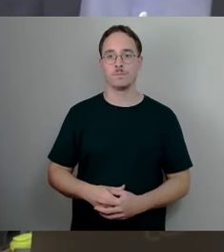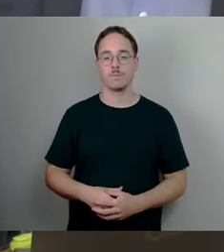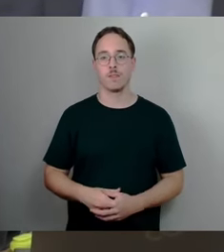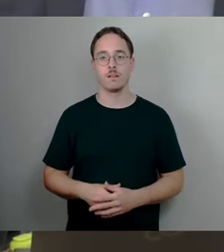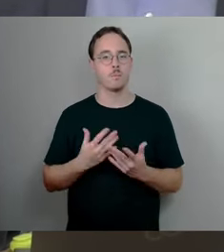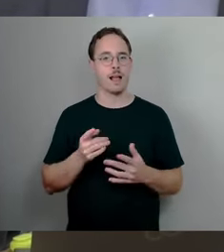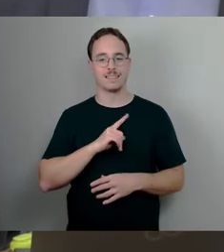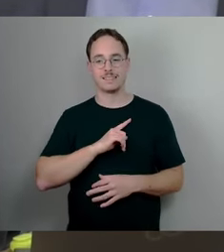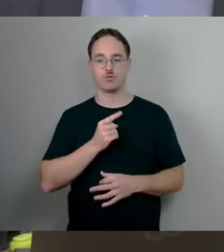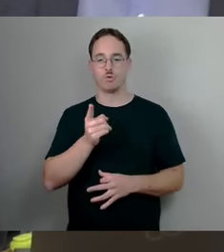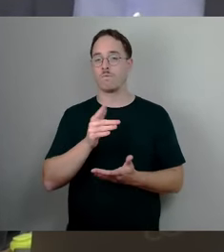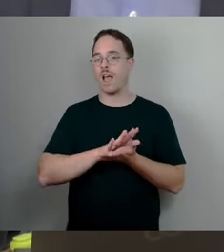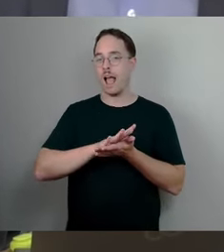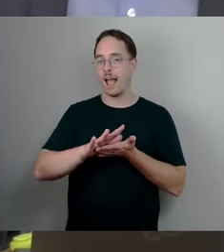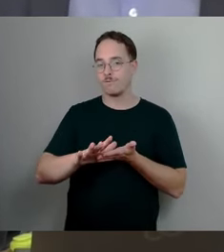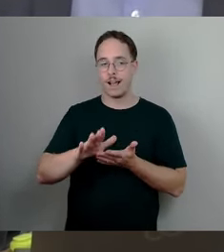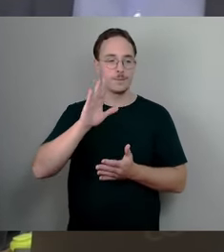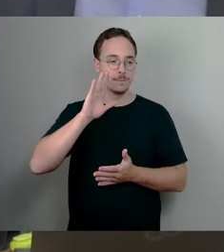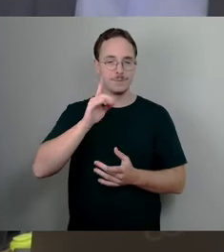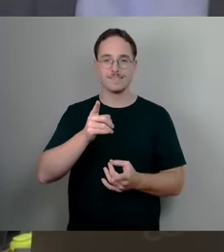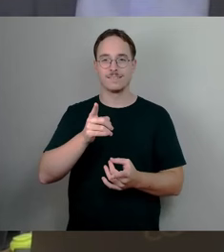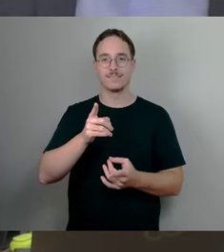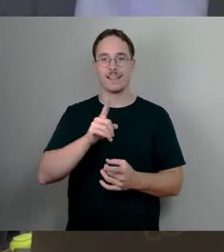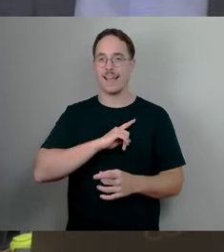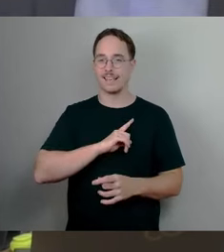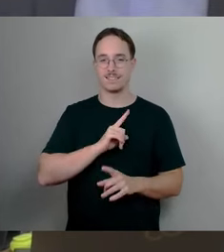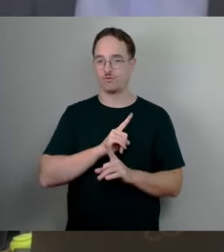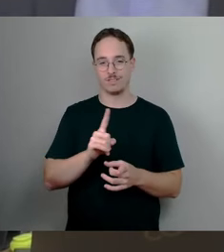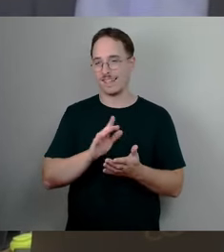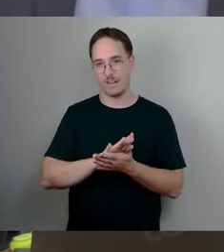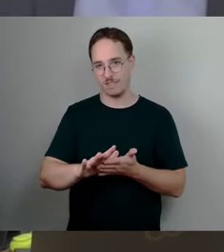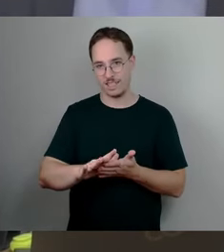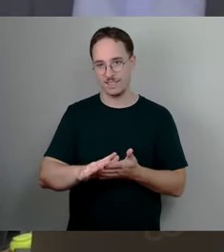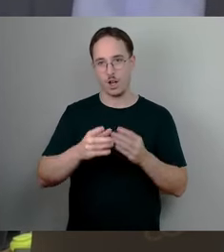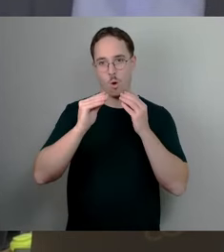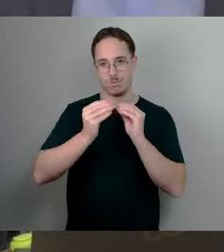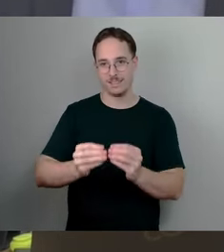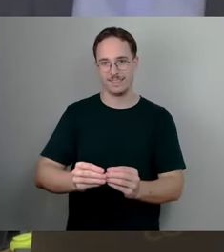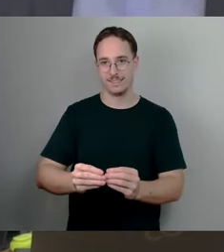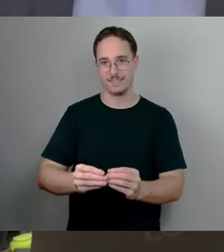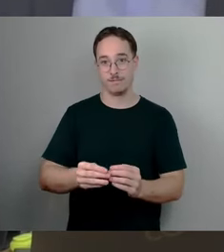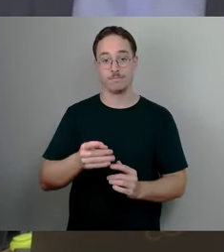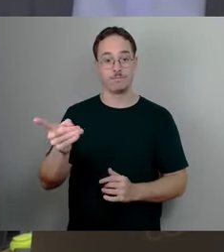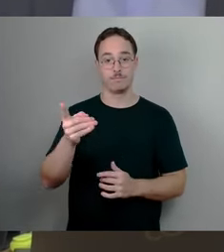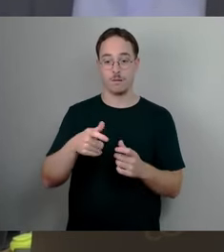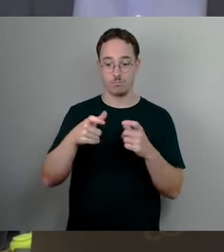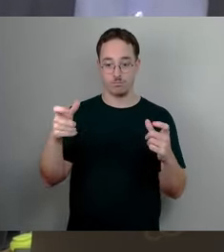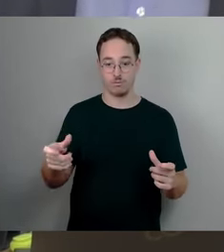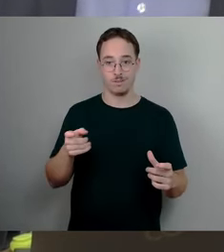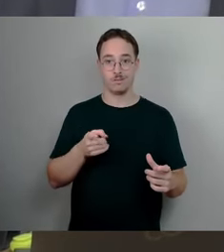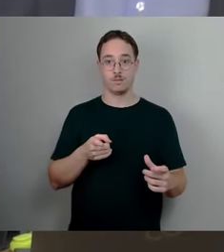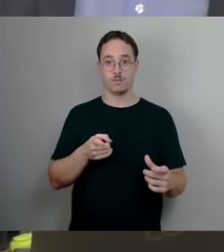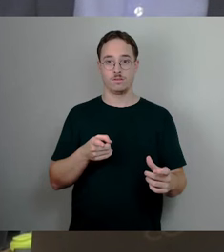vorstellt. Wenn, und das ist bei der Brücke so, ist die Brücke